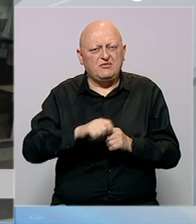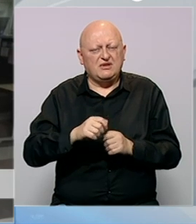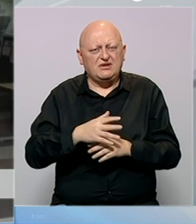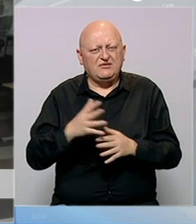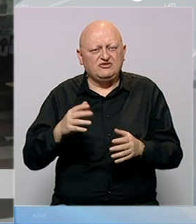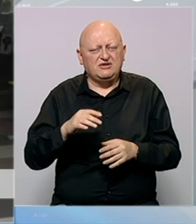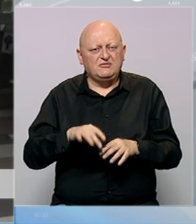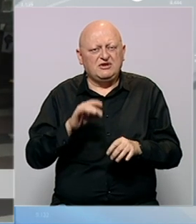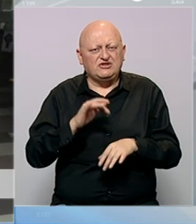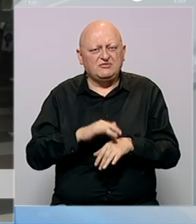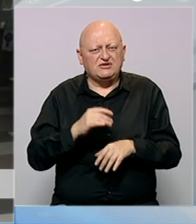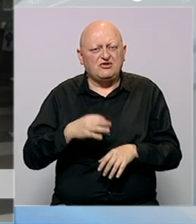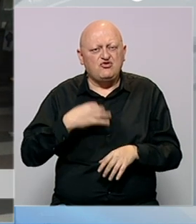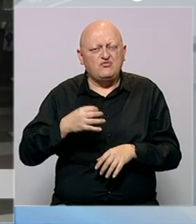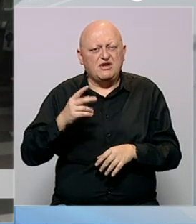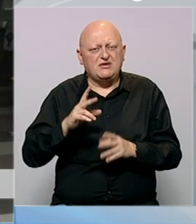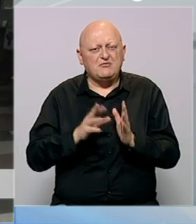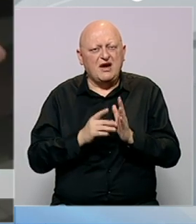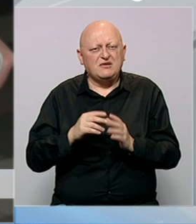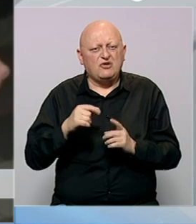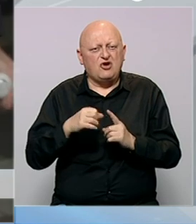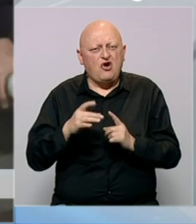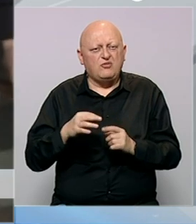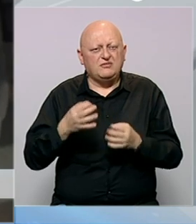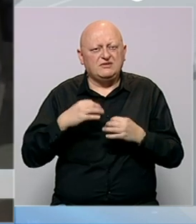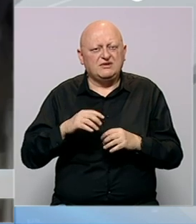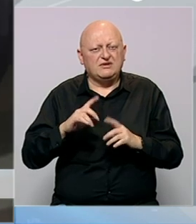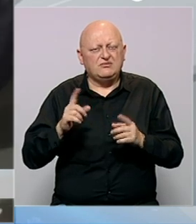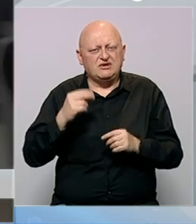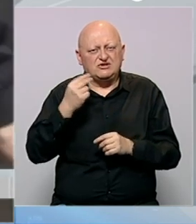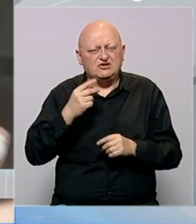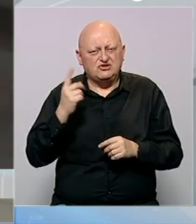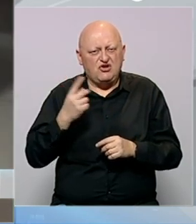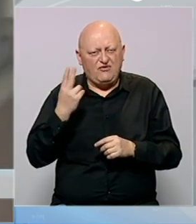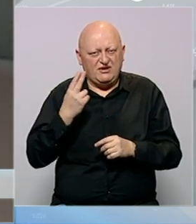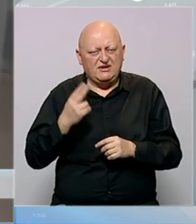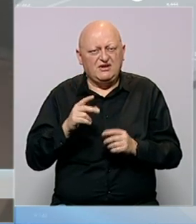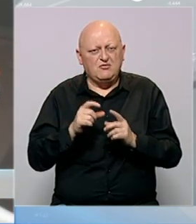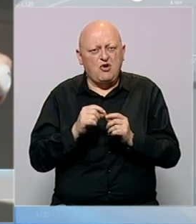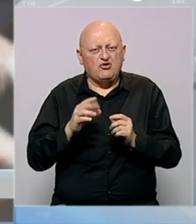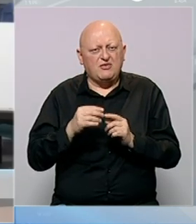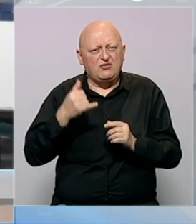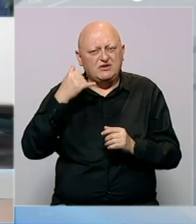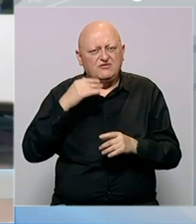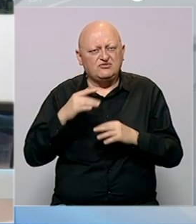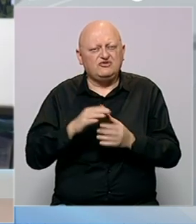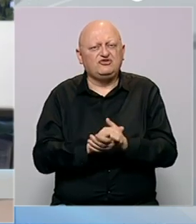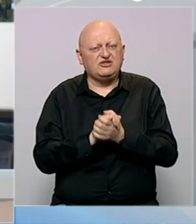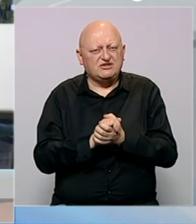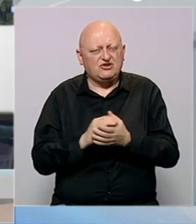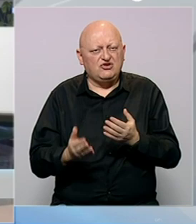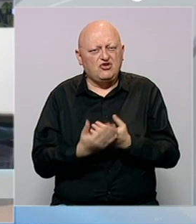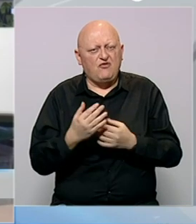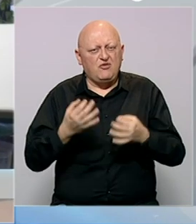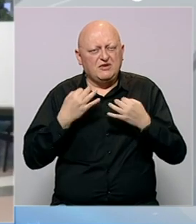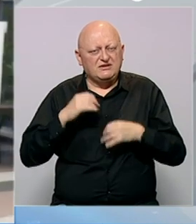pobjedila na većini biračkih mjesta u Ljubljani, Mariboru, Kopru. Predsjednik Republike Slovenije Borut Pahor u telefonskom razgovoru učestitao